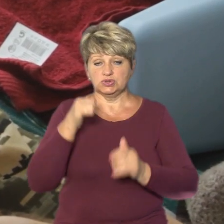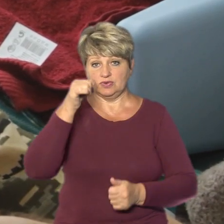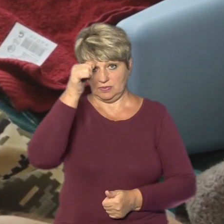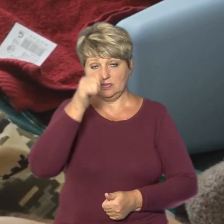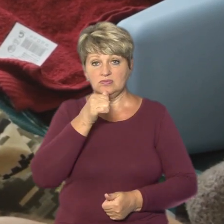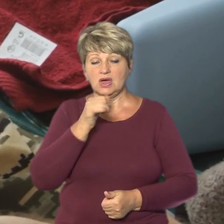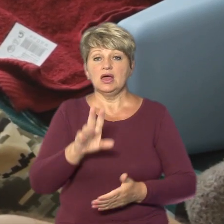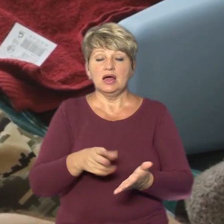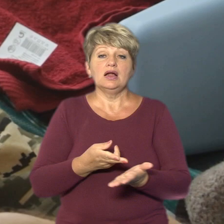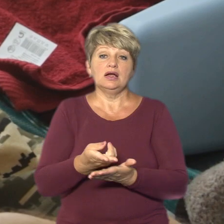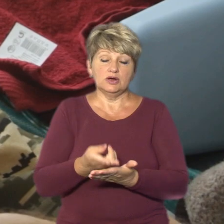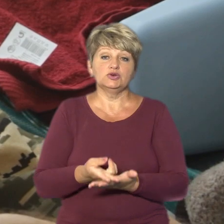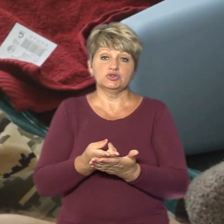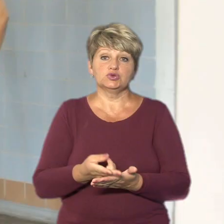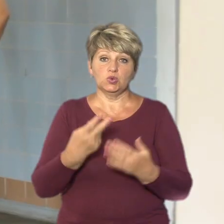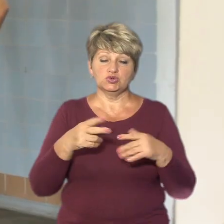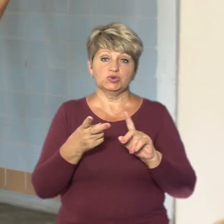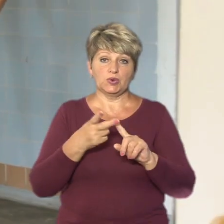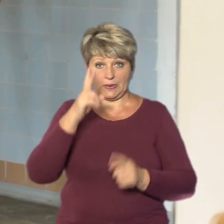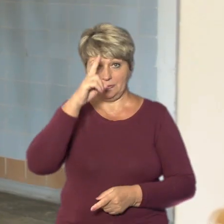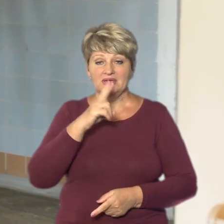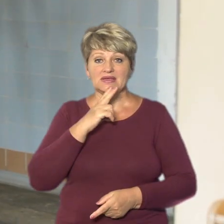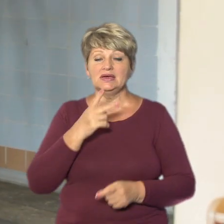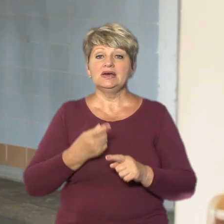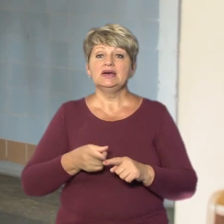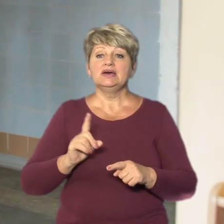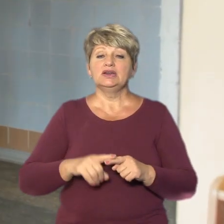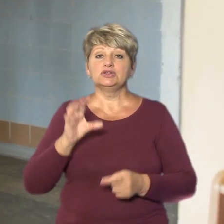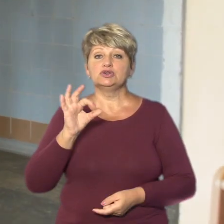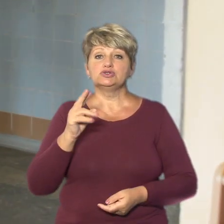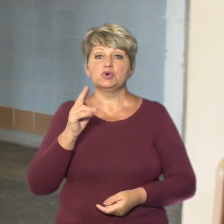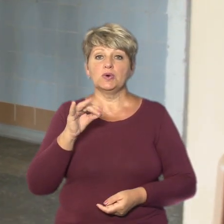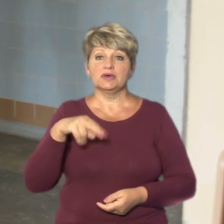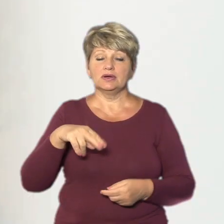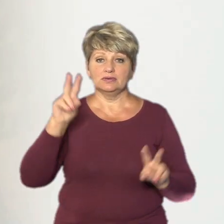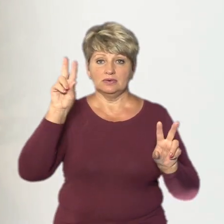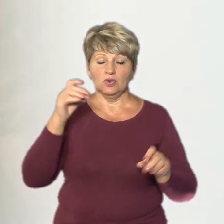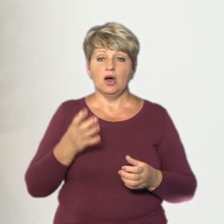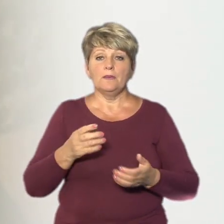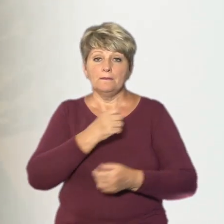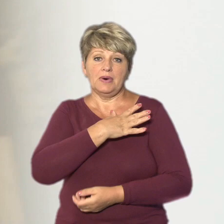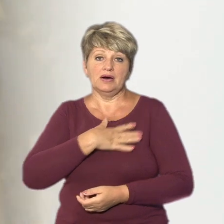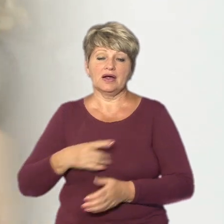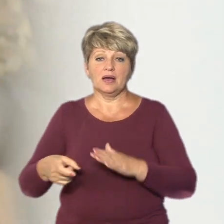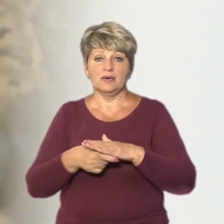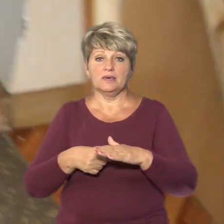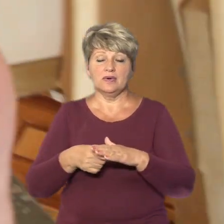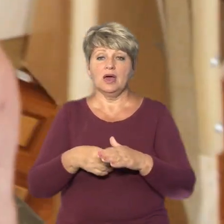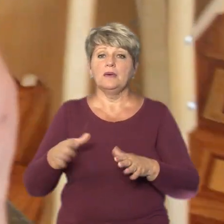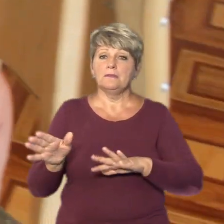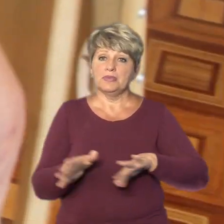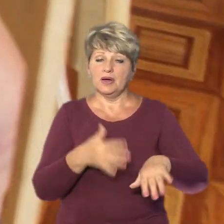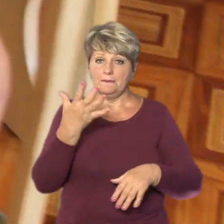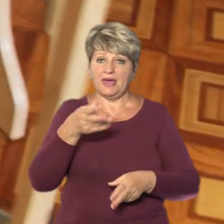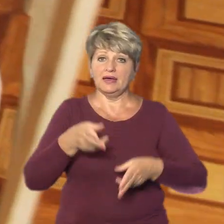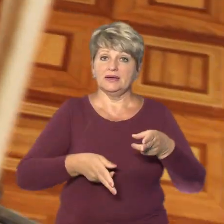Багаря вже лежу другий місяць. Це Сукіл. Поранення отримав на Донеччині. Позаду п'ять операцій, попереду